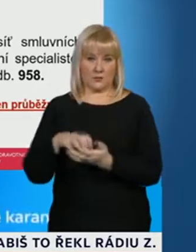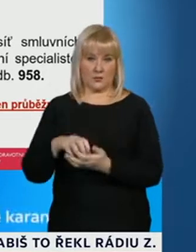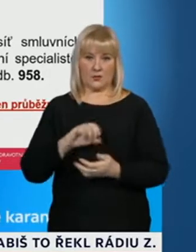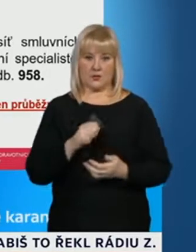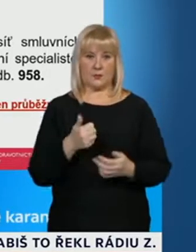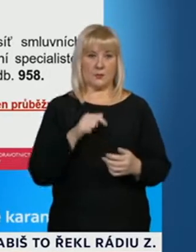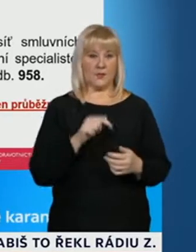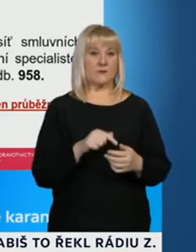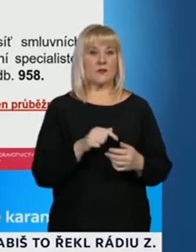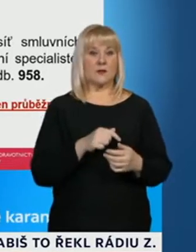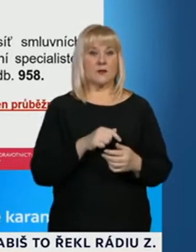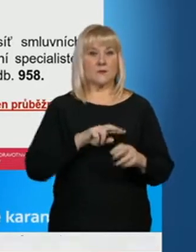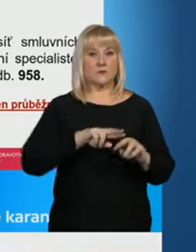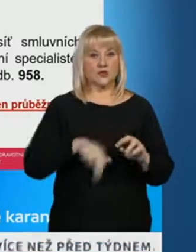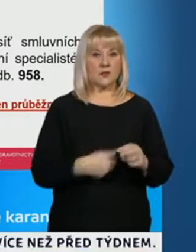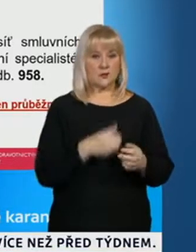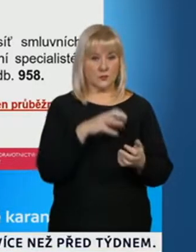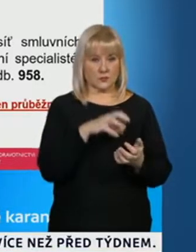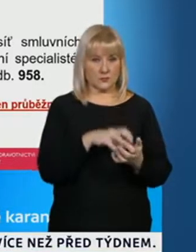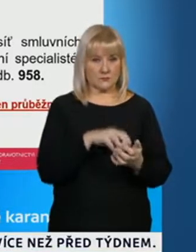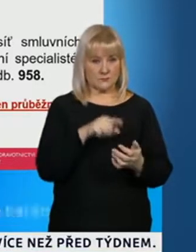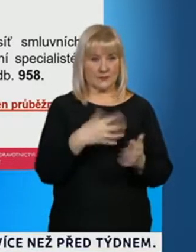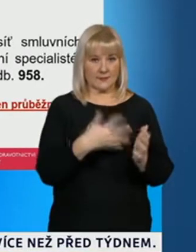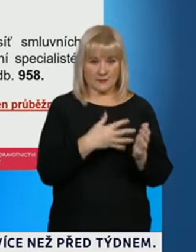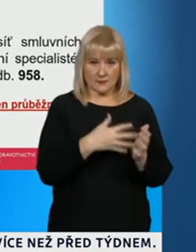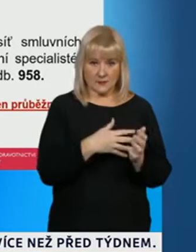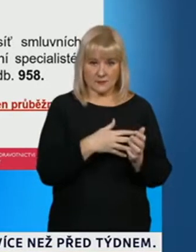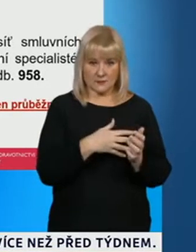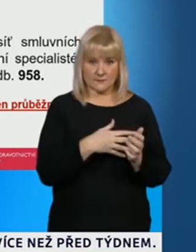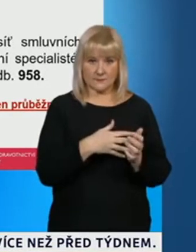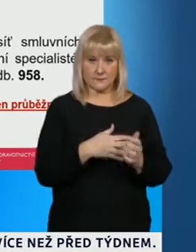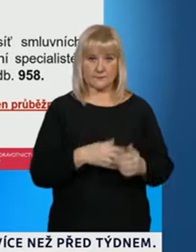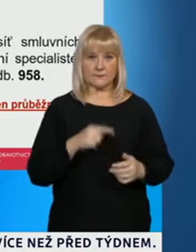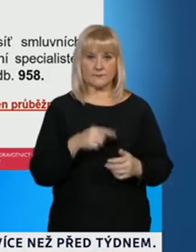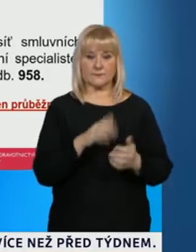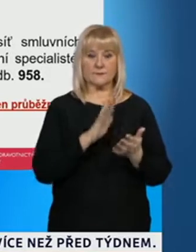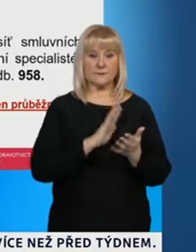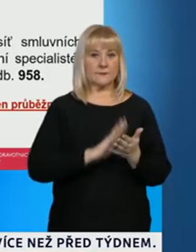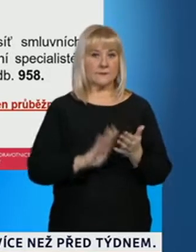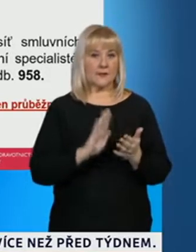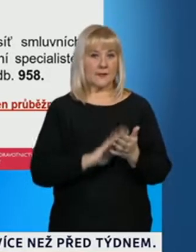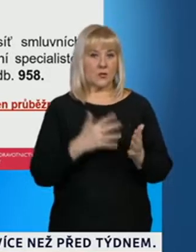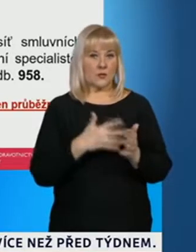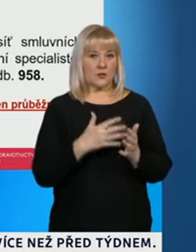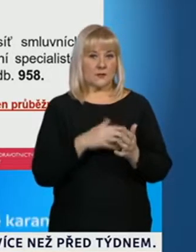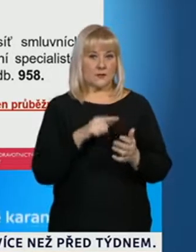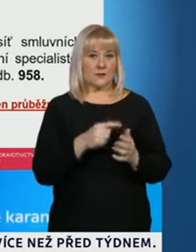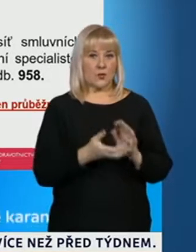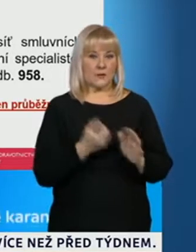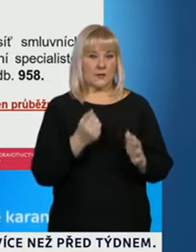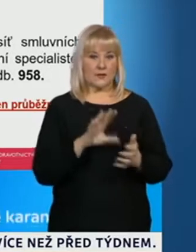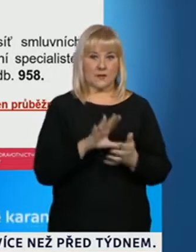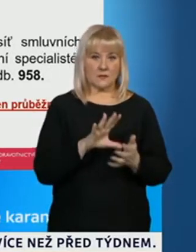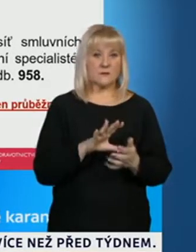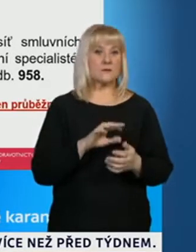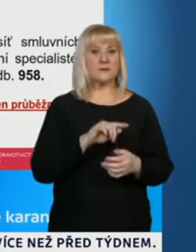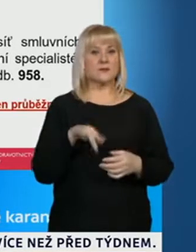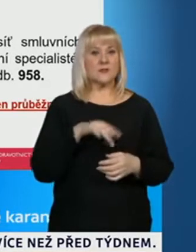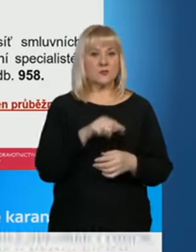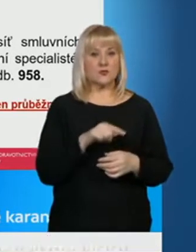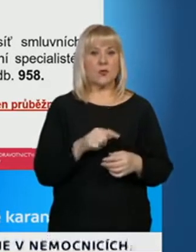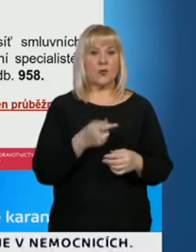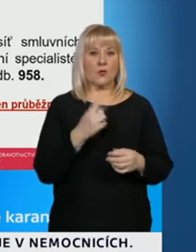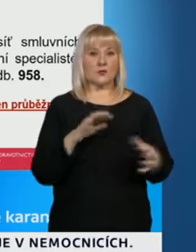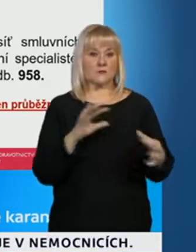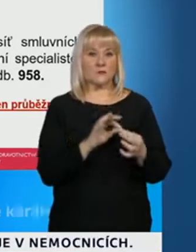Kategorie jedná prioritní sítě antigenních odběrových center. Ty kódy, to jsou kódy všeobecné